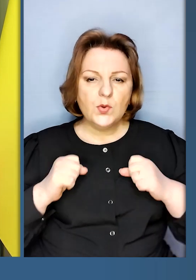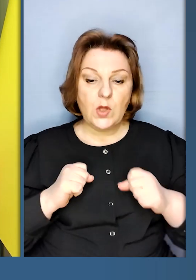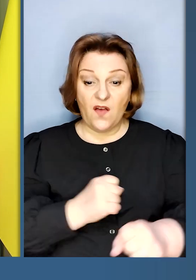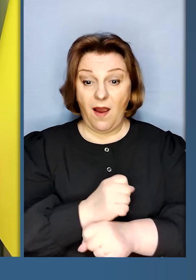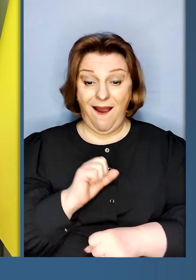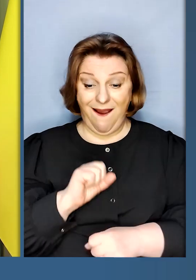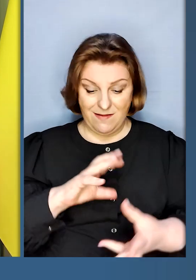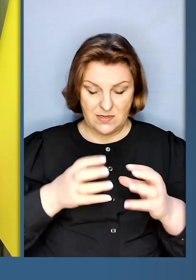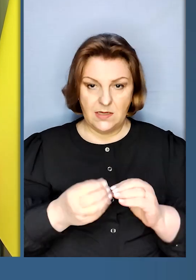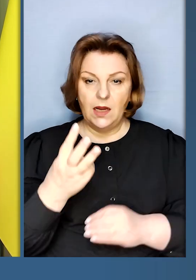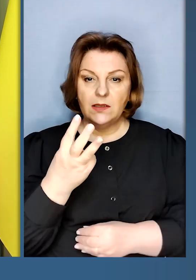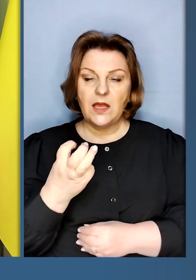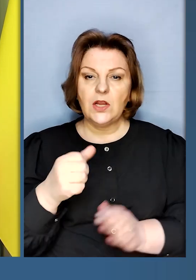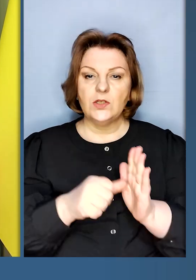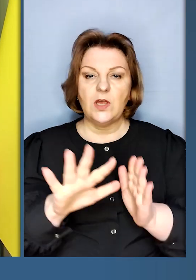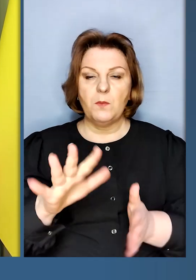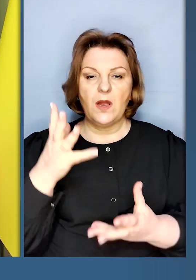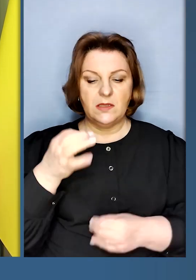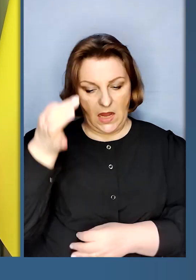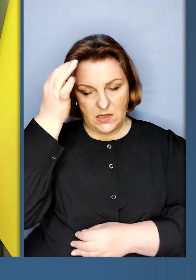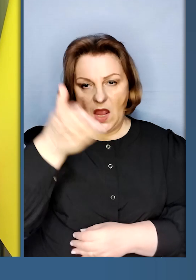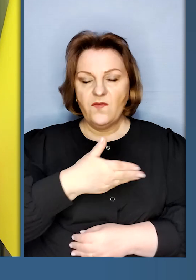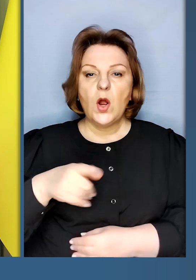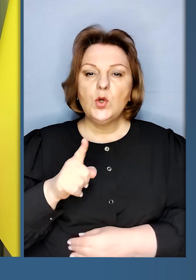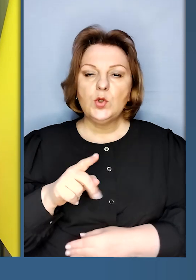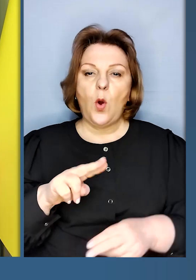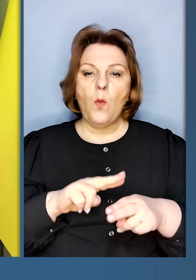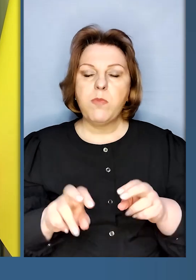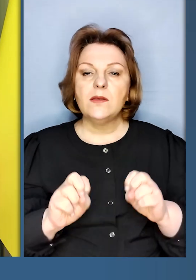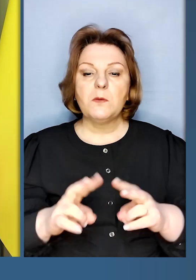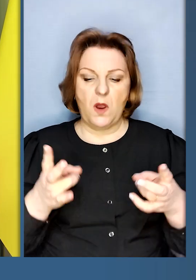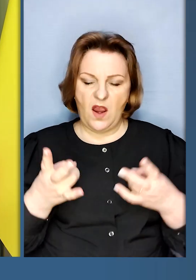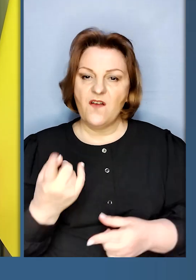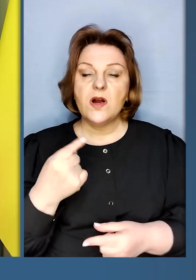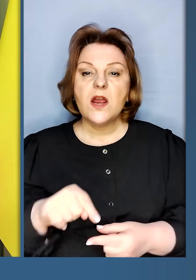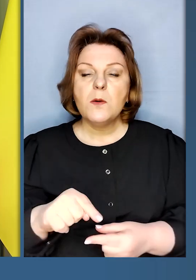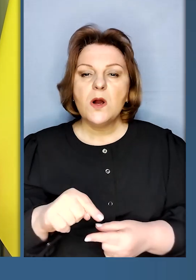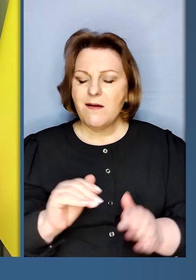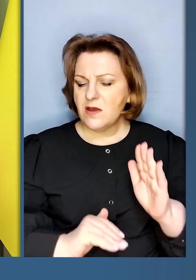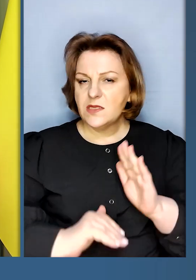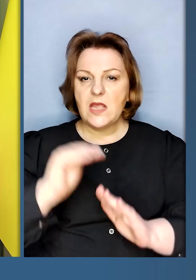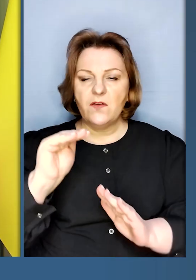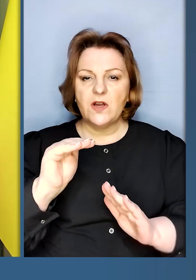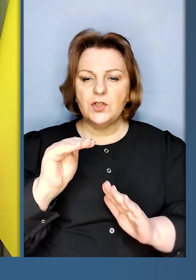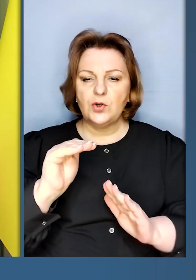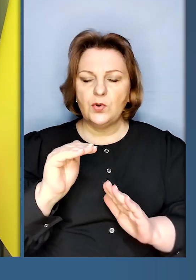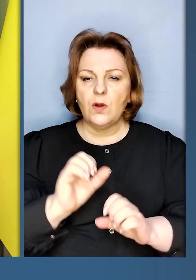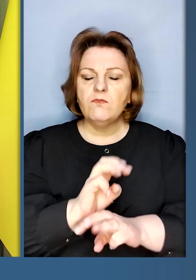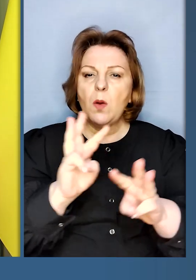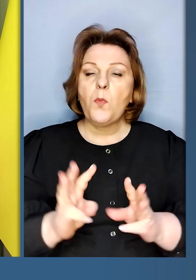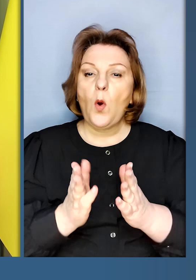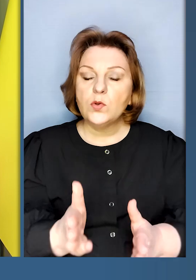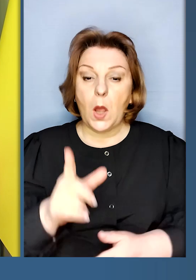озброєнні. А ці 365 днів нагадали нам, що безпека вимагає найвищої посвяти.